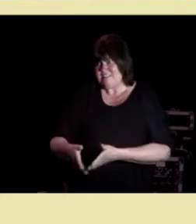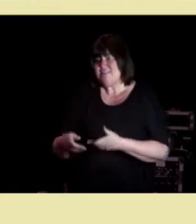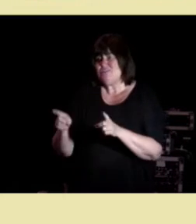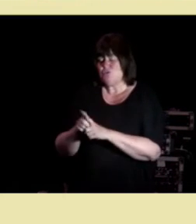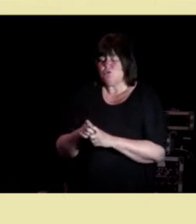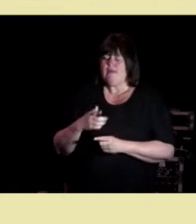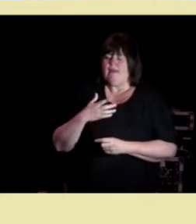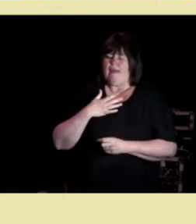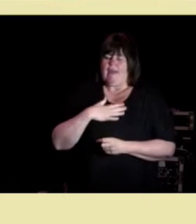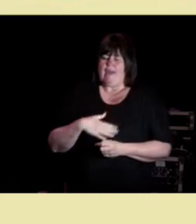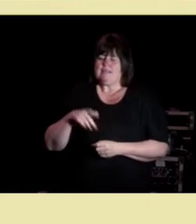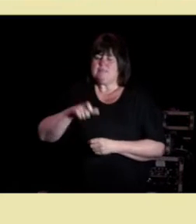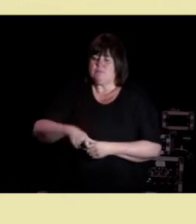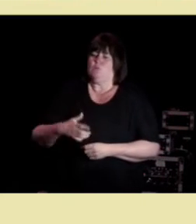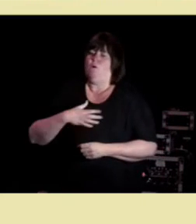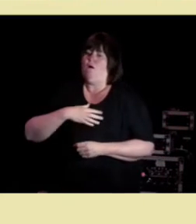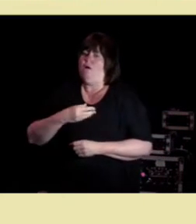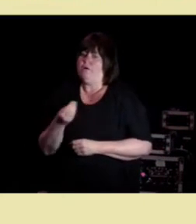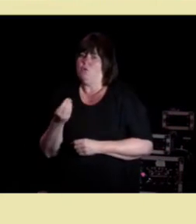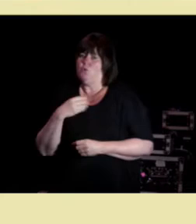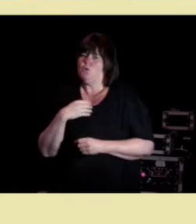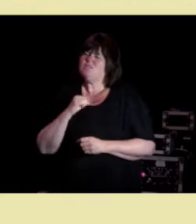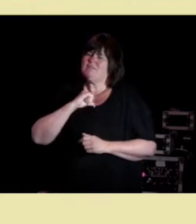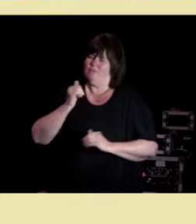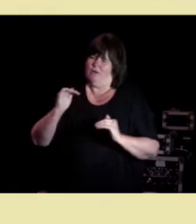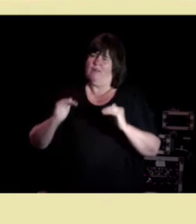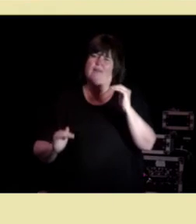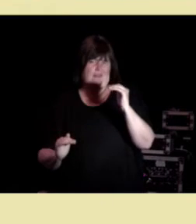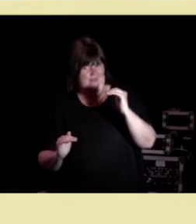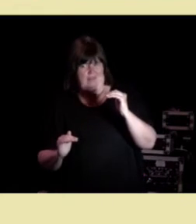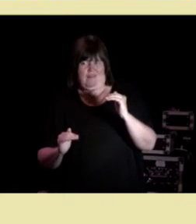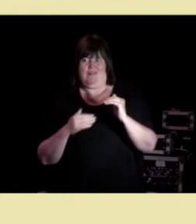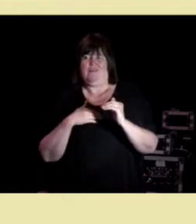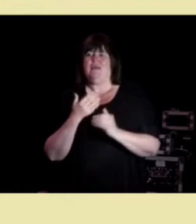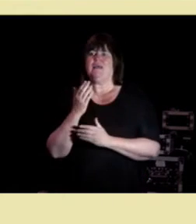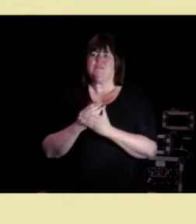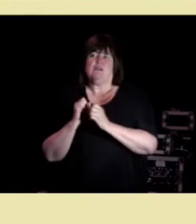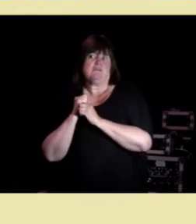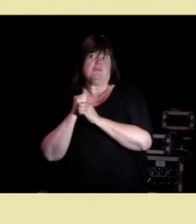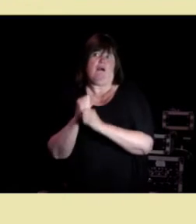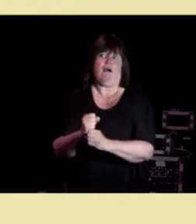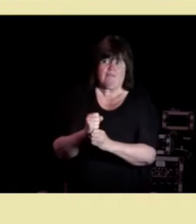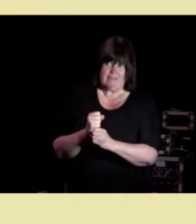noe og det skaper selvsagt asymmetri et slags avveghetsforhold